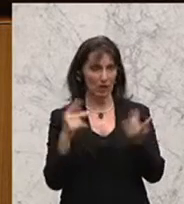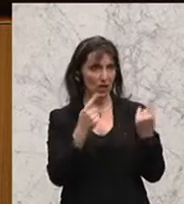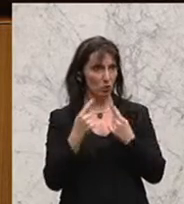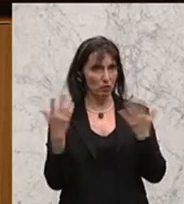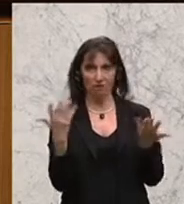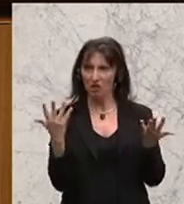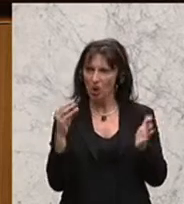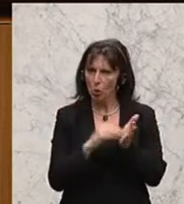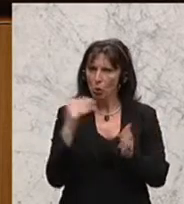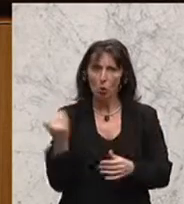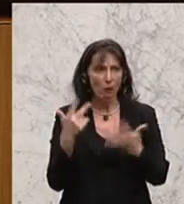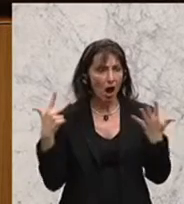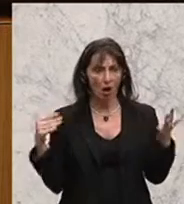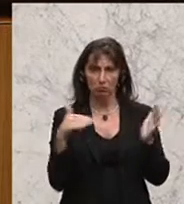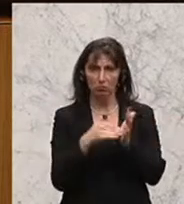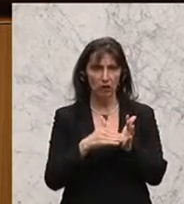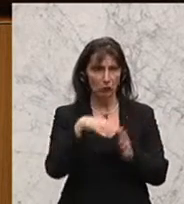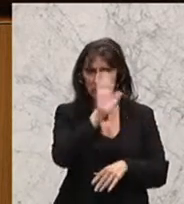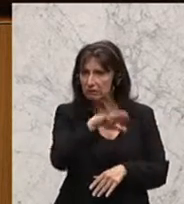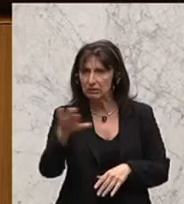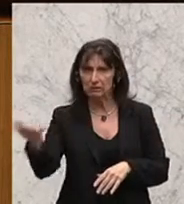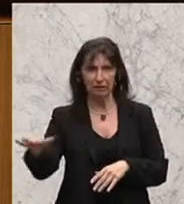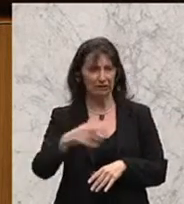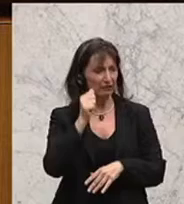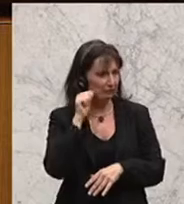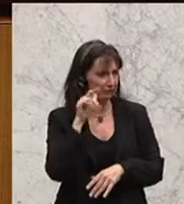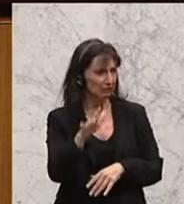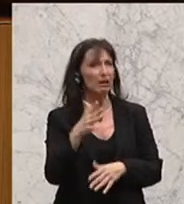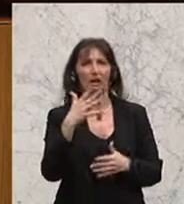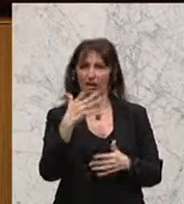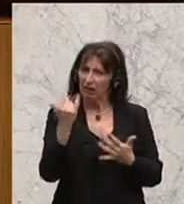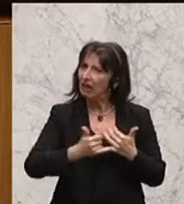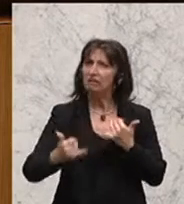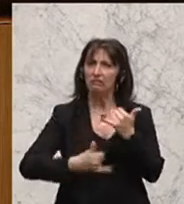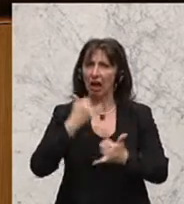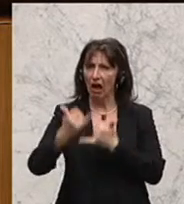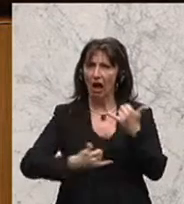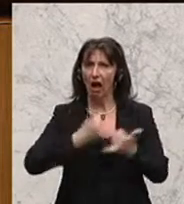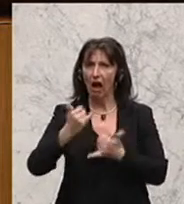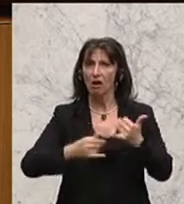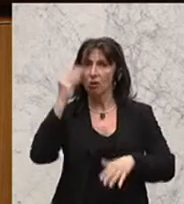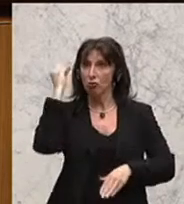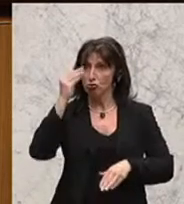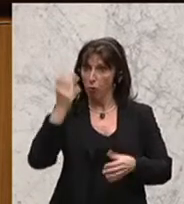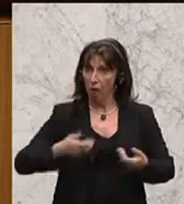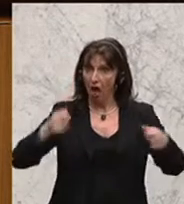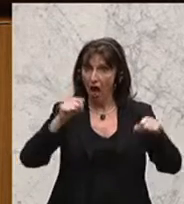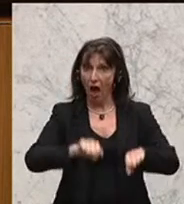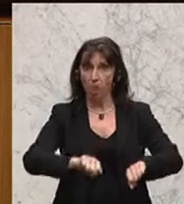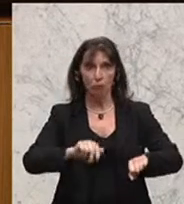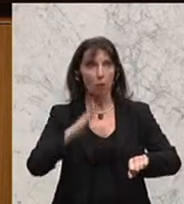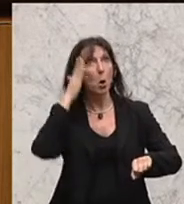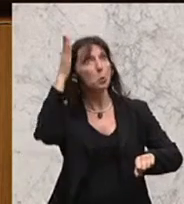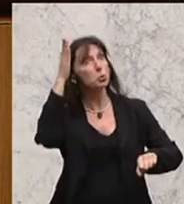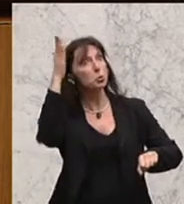.000 Schüler jedes Jahr abgehen ohne Perspektive. Das sind 8.000 Menschen, die verloren